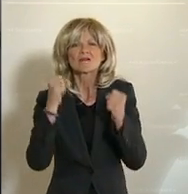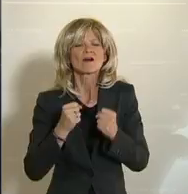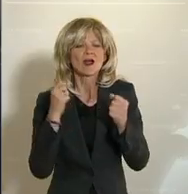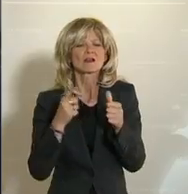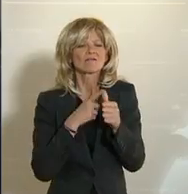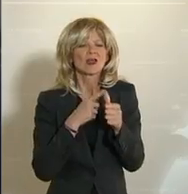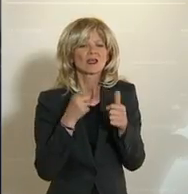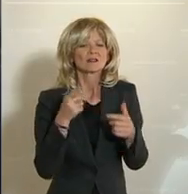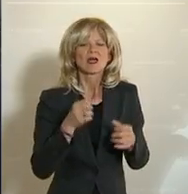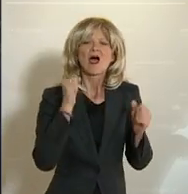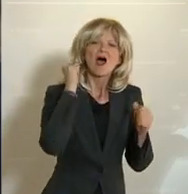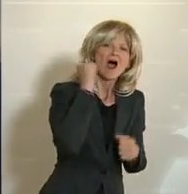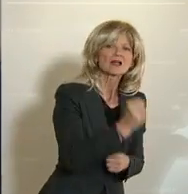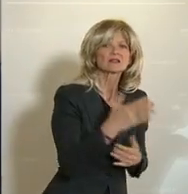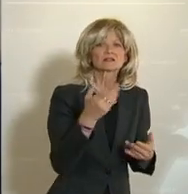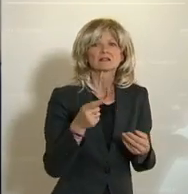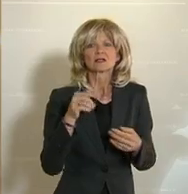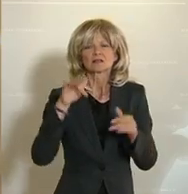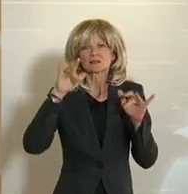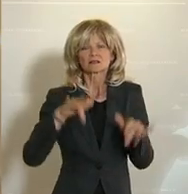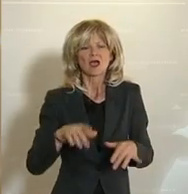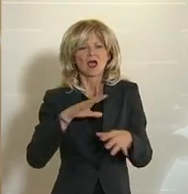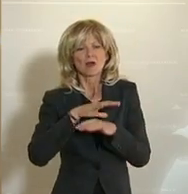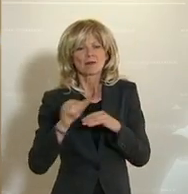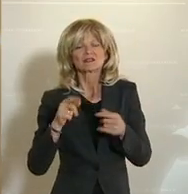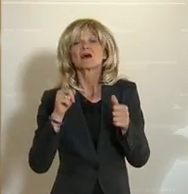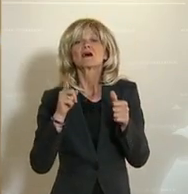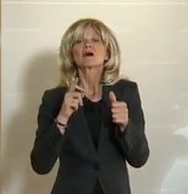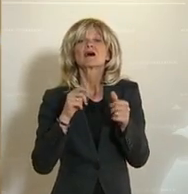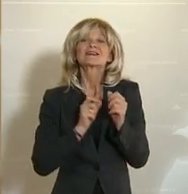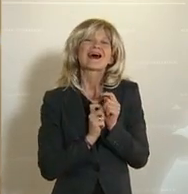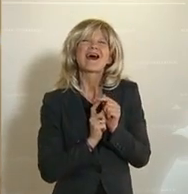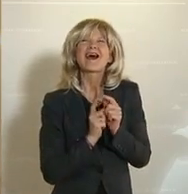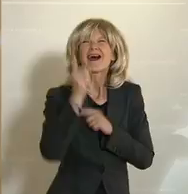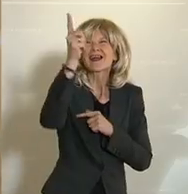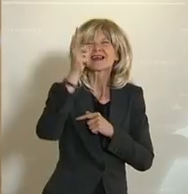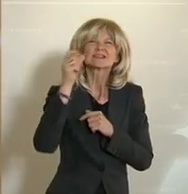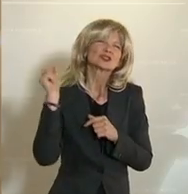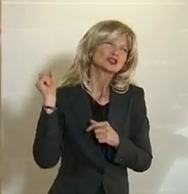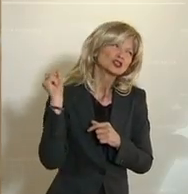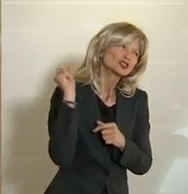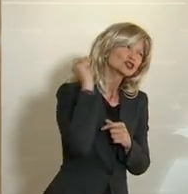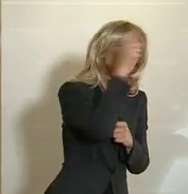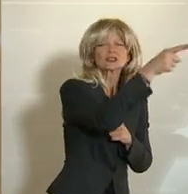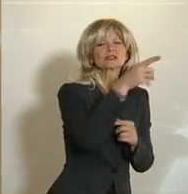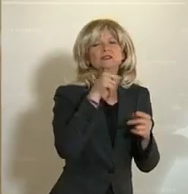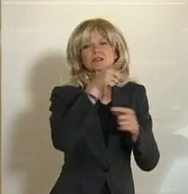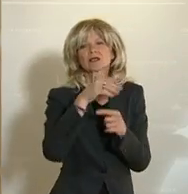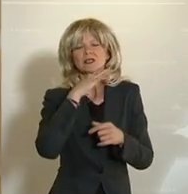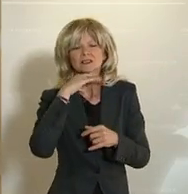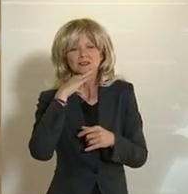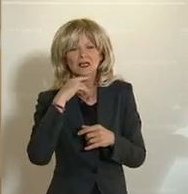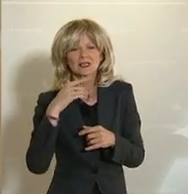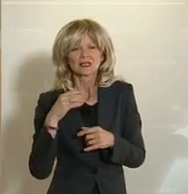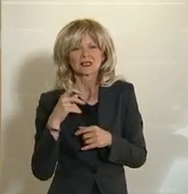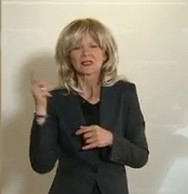hier verübt, wenn Raketen nach Israel geschossen werden, ist das immer bei der Hispola